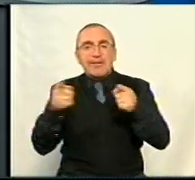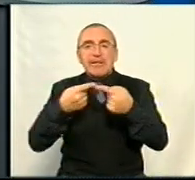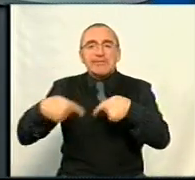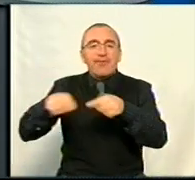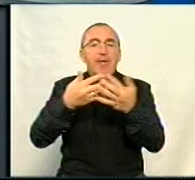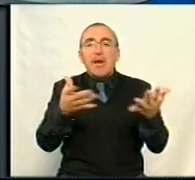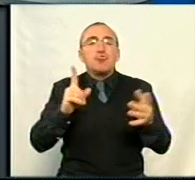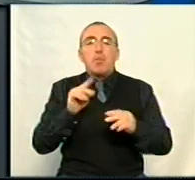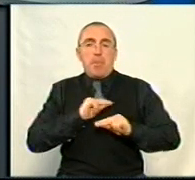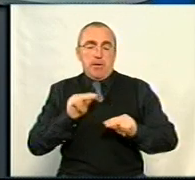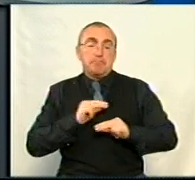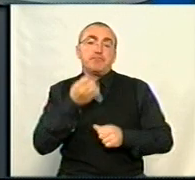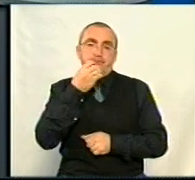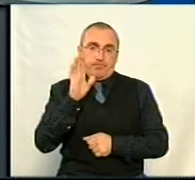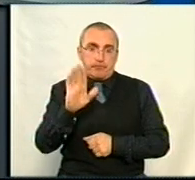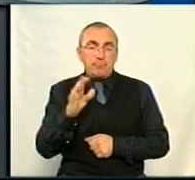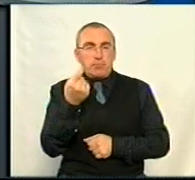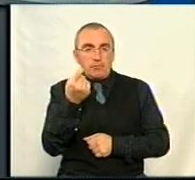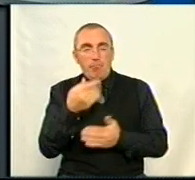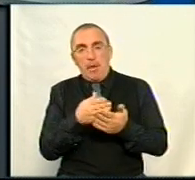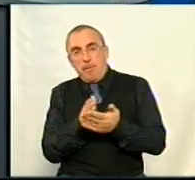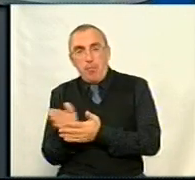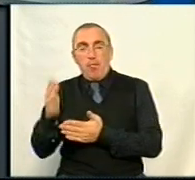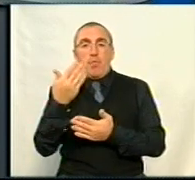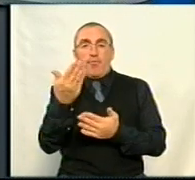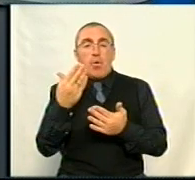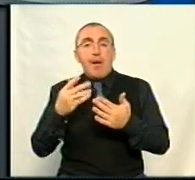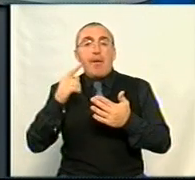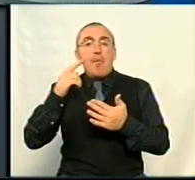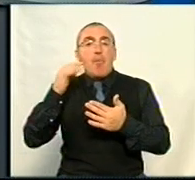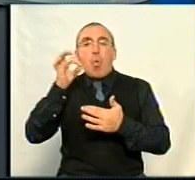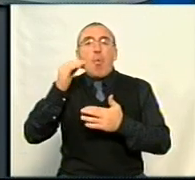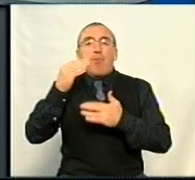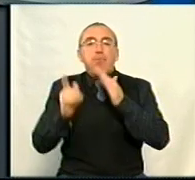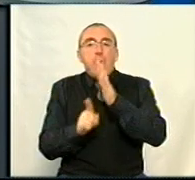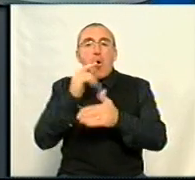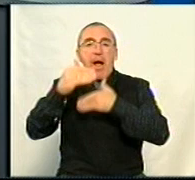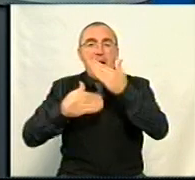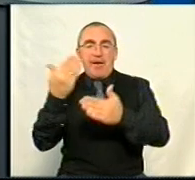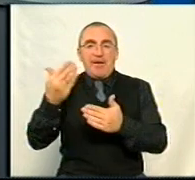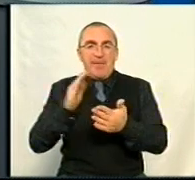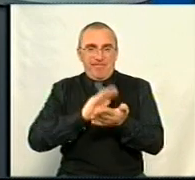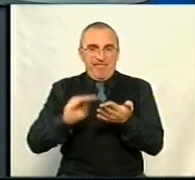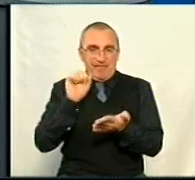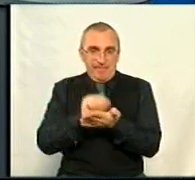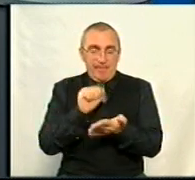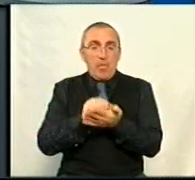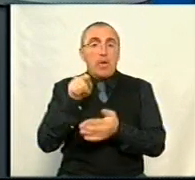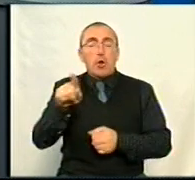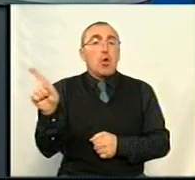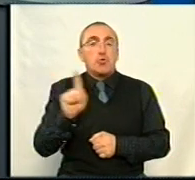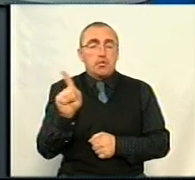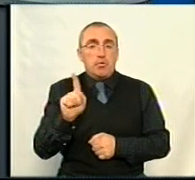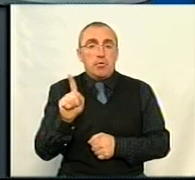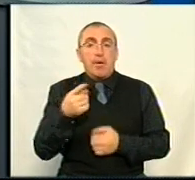сфері, де вони працюють. Гаразд. Я трошки повернусь на початок вашої кар'єри, процитую «Україну центр» місцеве видання, вони написали про те, що